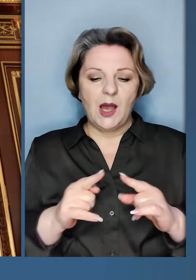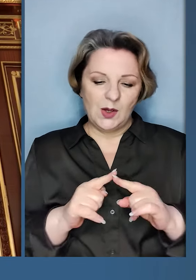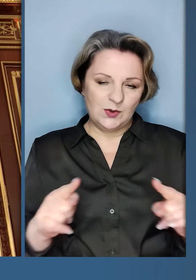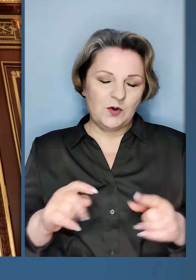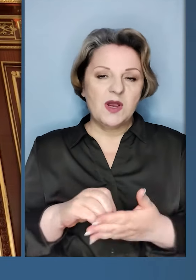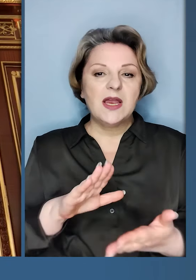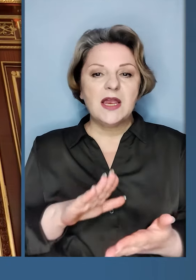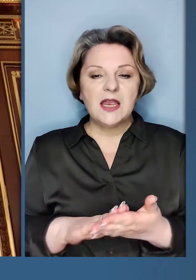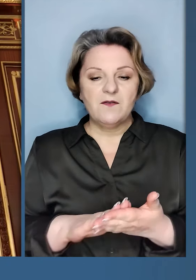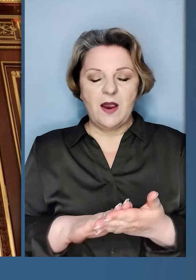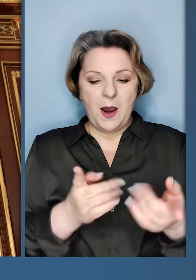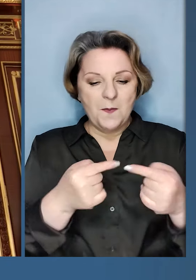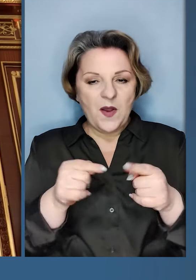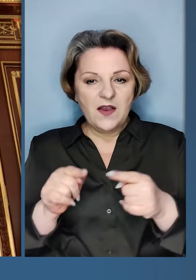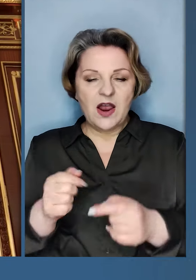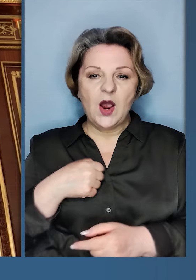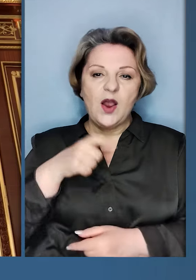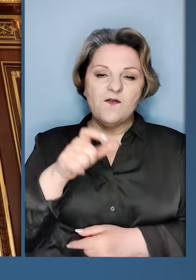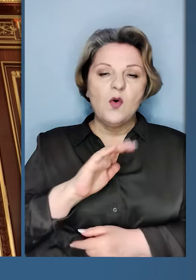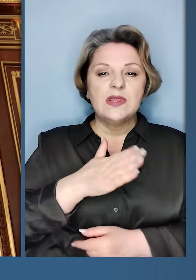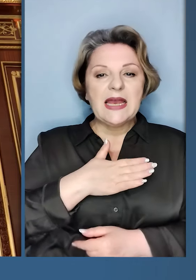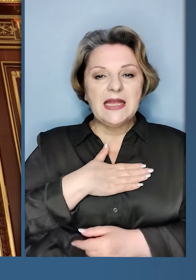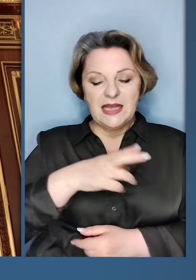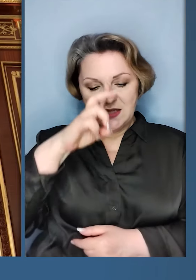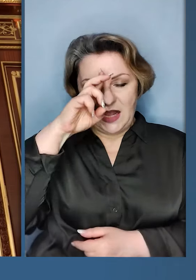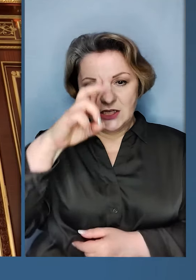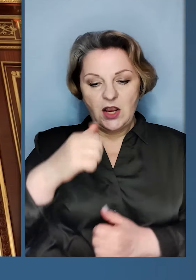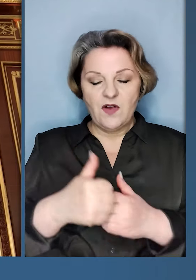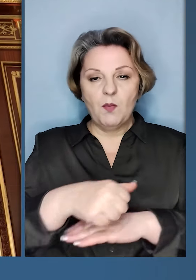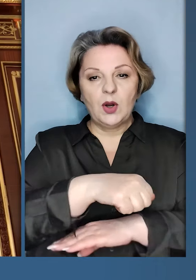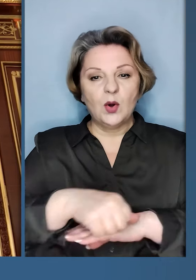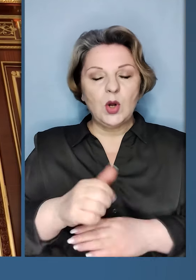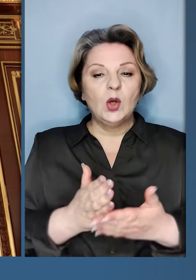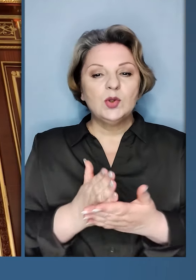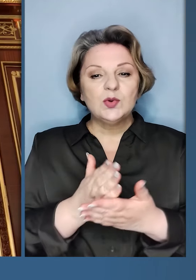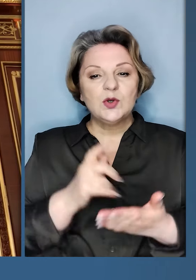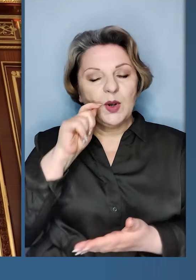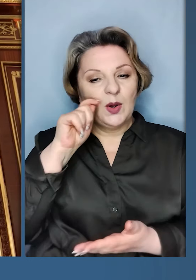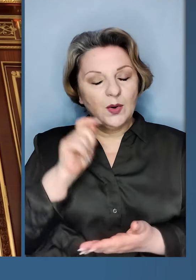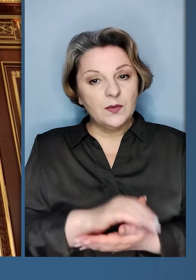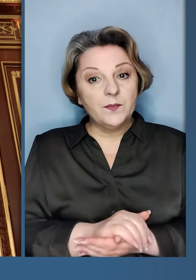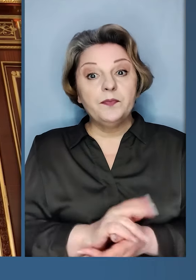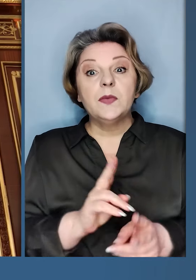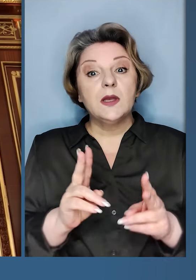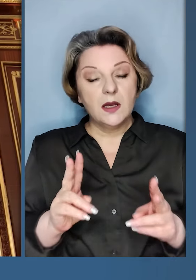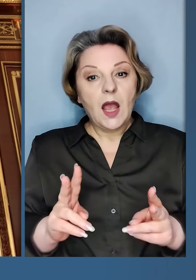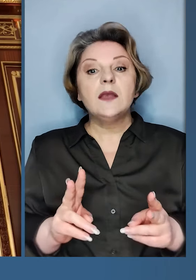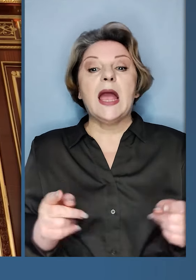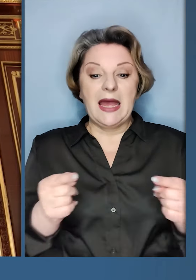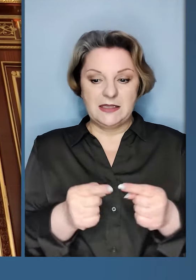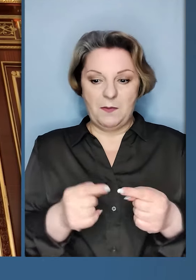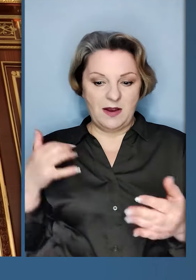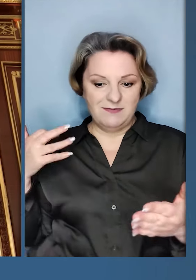особливо відзначити підрозділи та воїнів нашої Державної прикордонної служби України, які